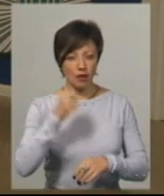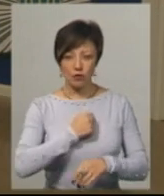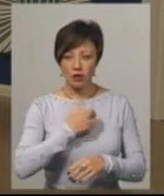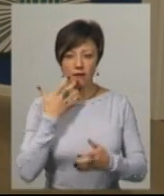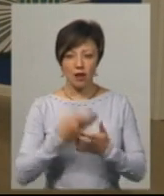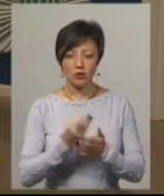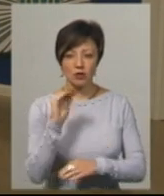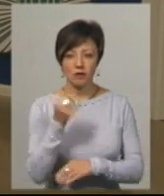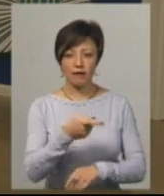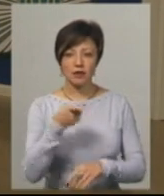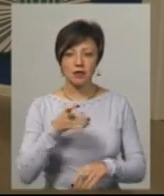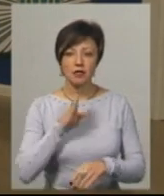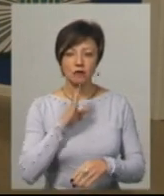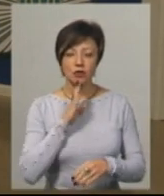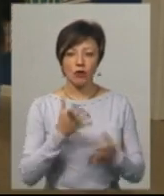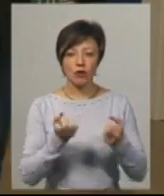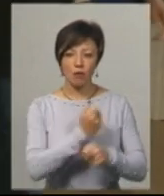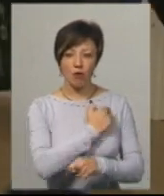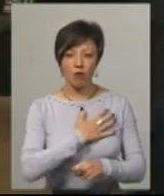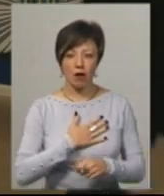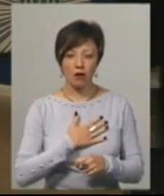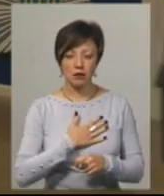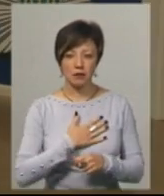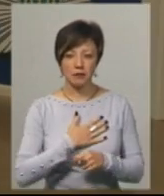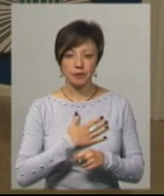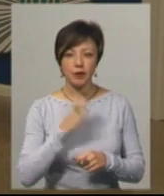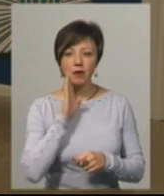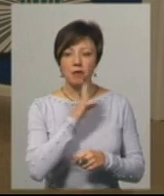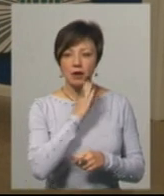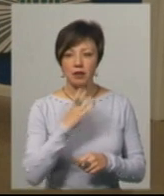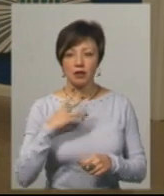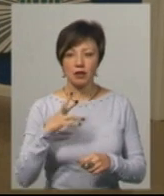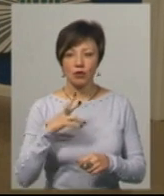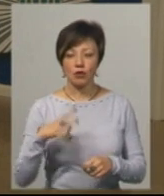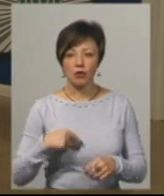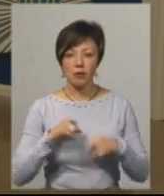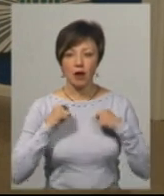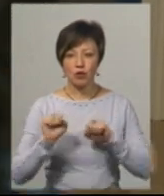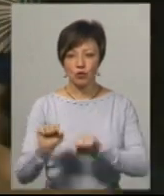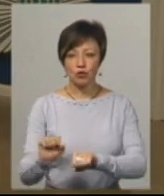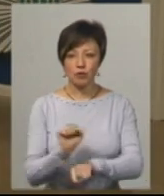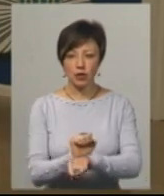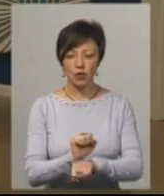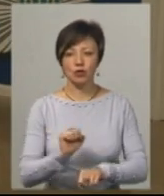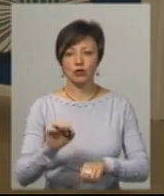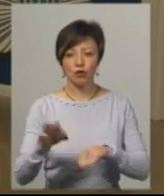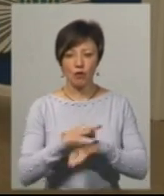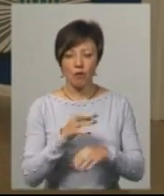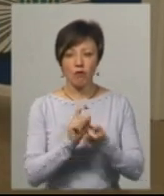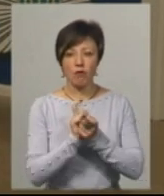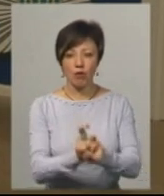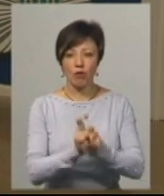також в неї вистрілив, дівчинка отримала поранення. Матір дівчинки намагалася зупинити свого чоловіка, боролася з ним,